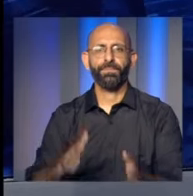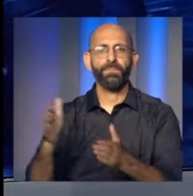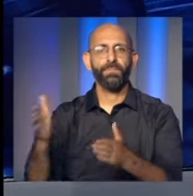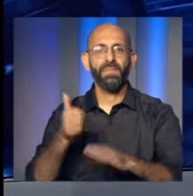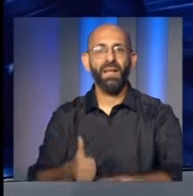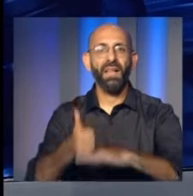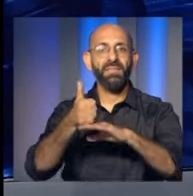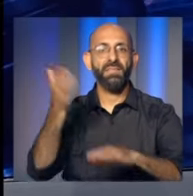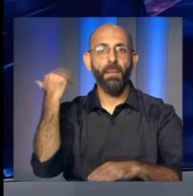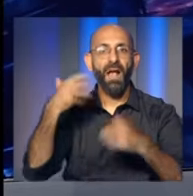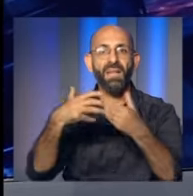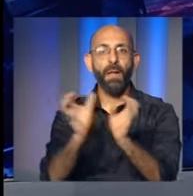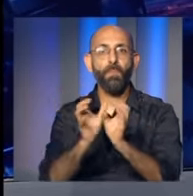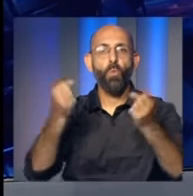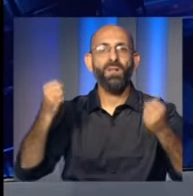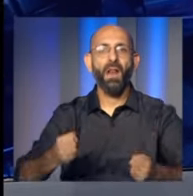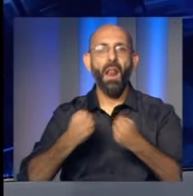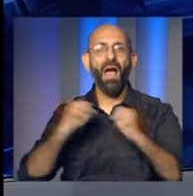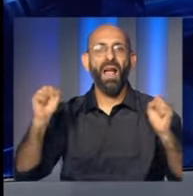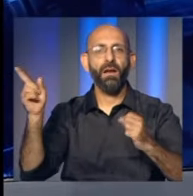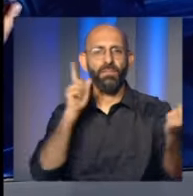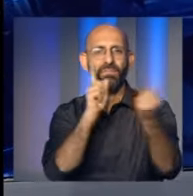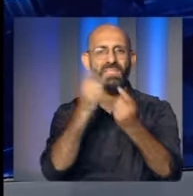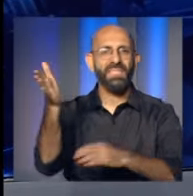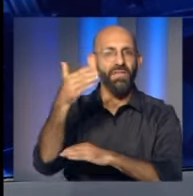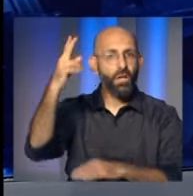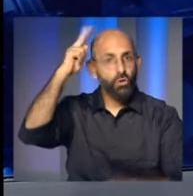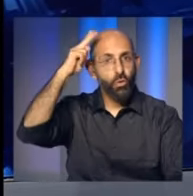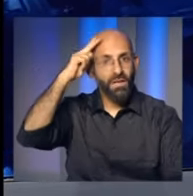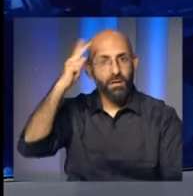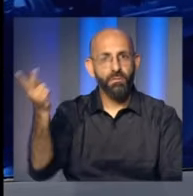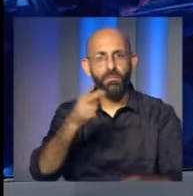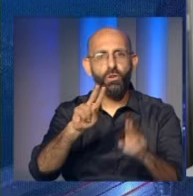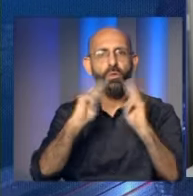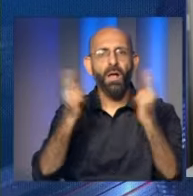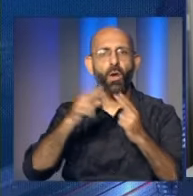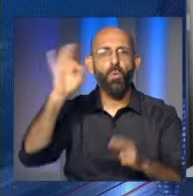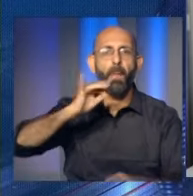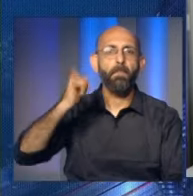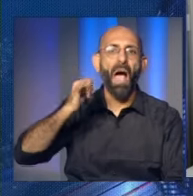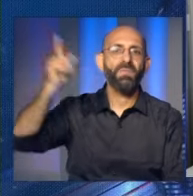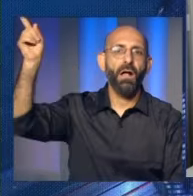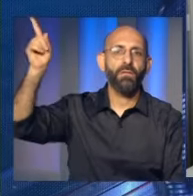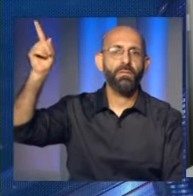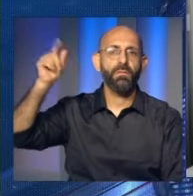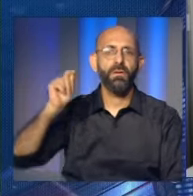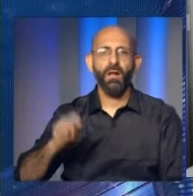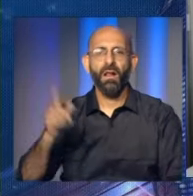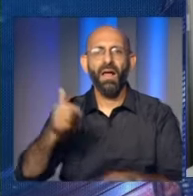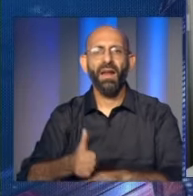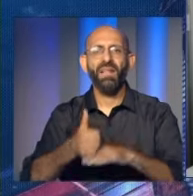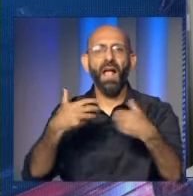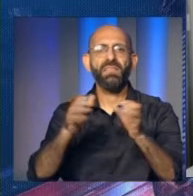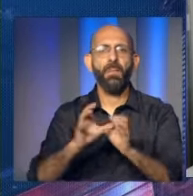استقبل الرئيس السابق لحزب الوطنيين الأحرار دوري شمعون سفير المملكة العربية السعودية وليد